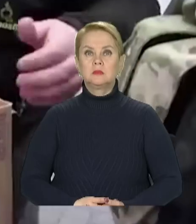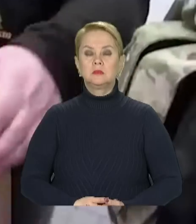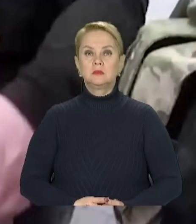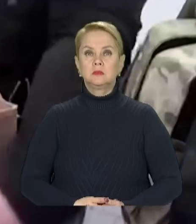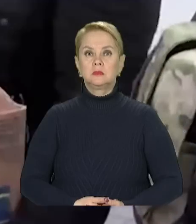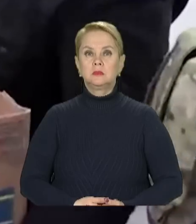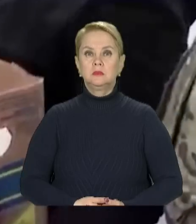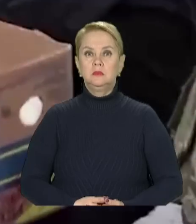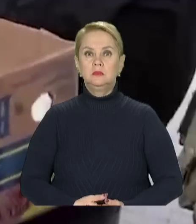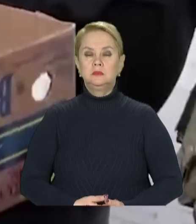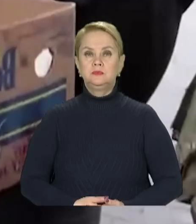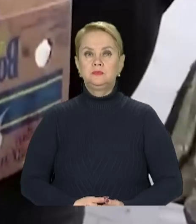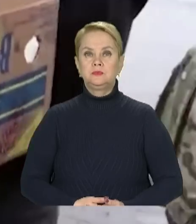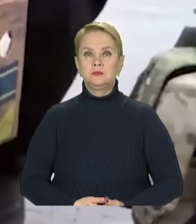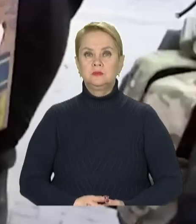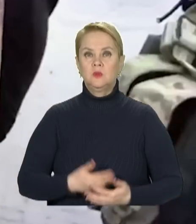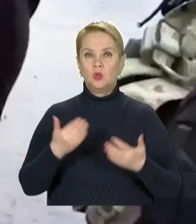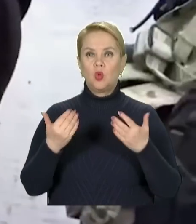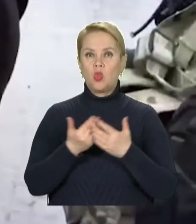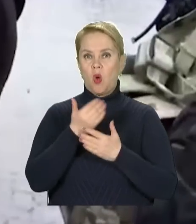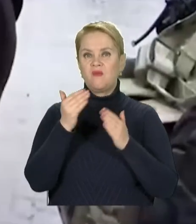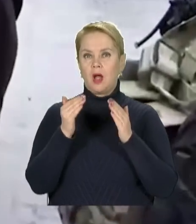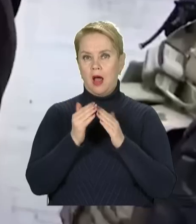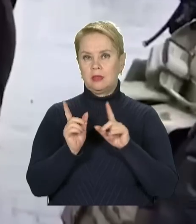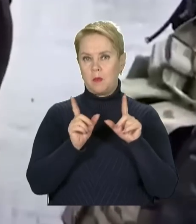Ну що, до могої хати поїдемо?